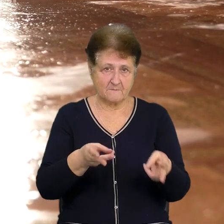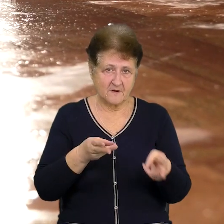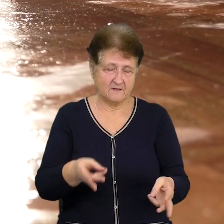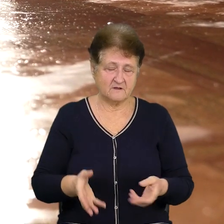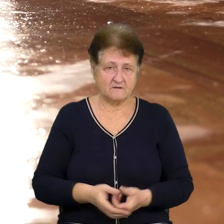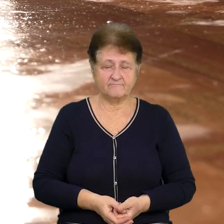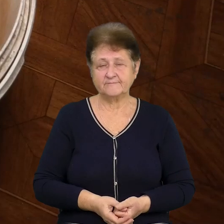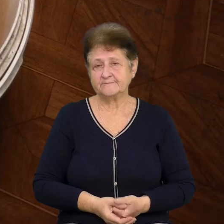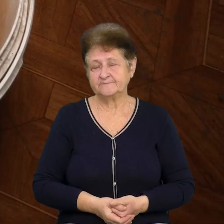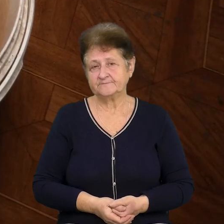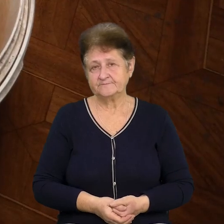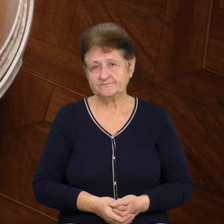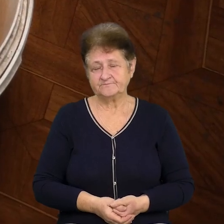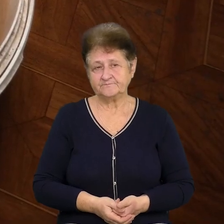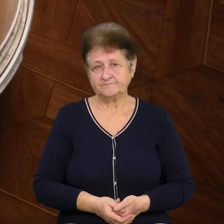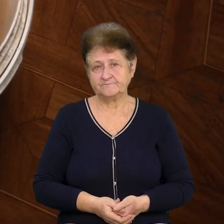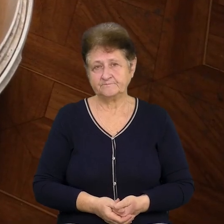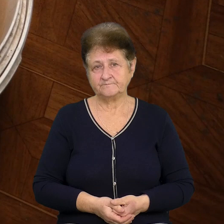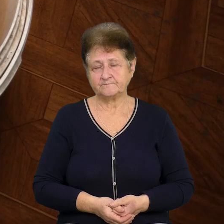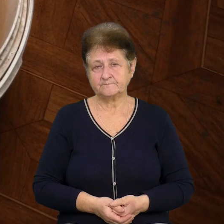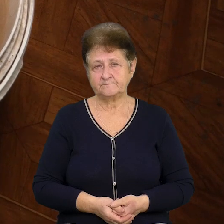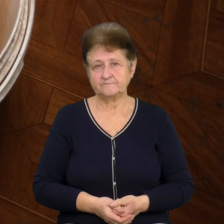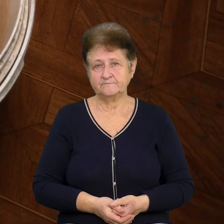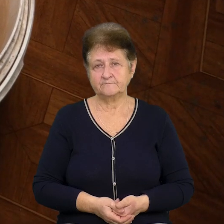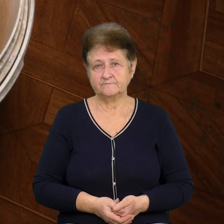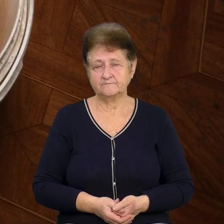Єрмак, Олександр Поліщук, Суспільне новини, Чернігів.